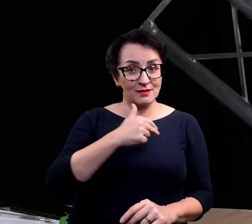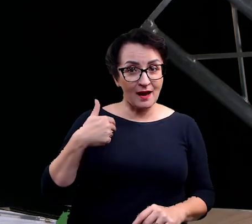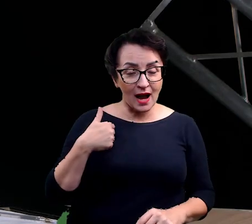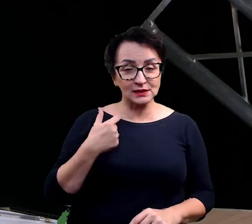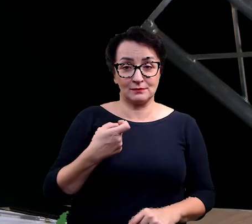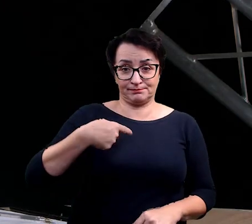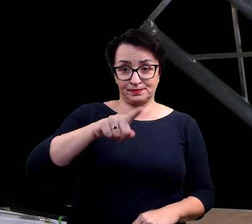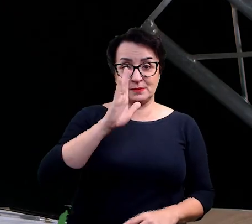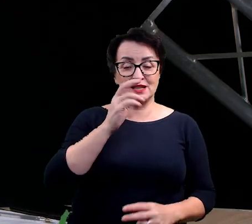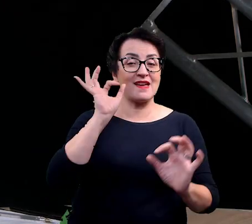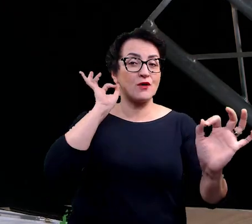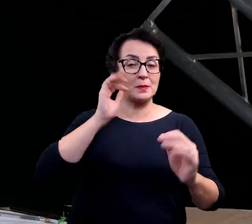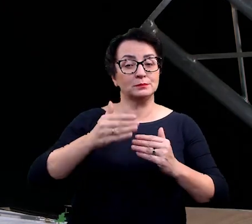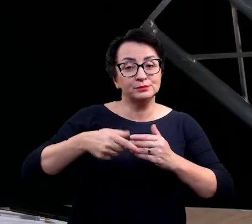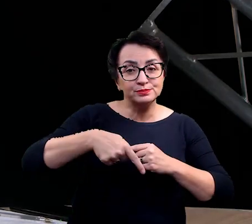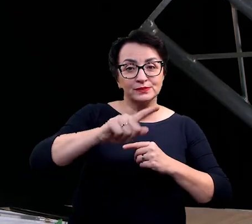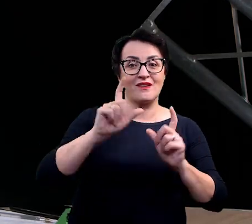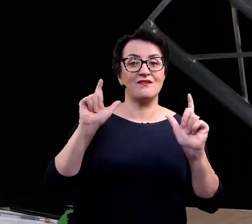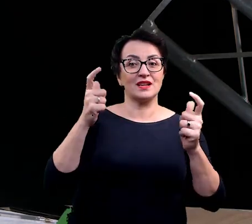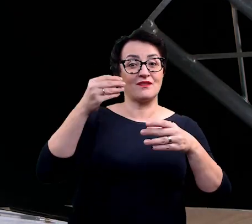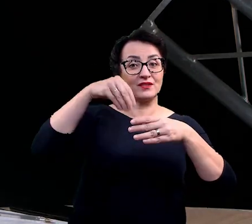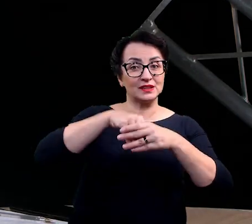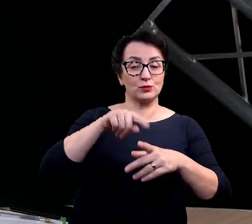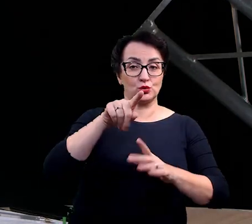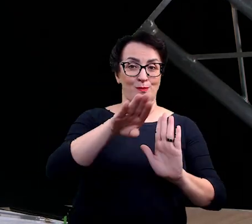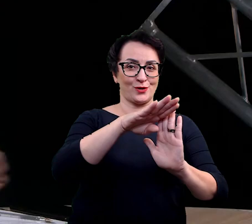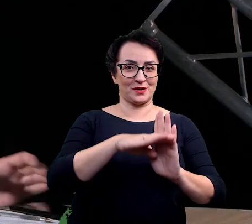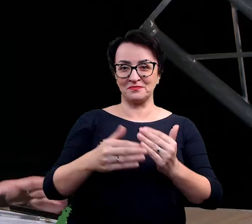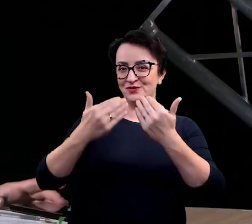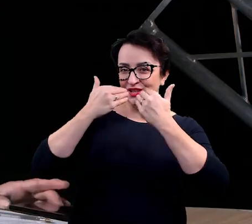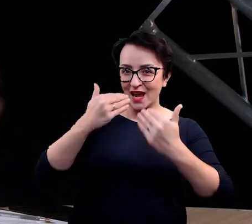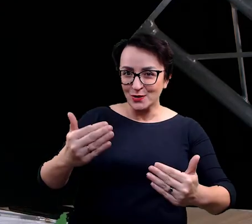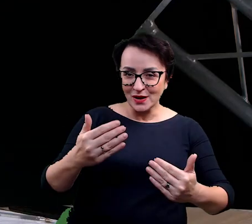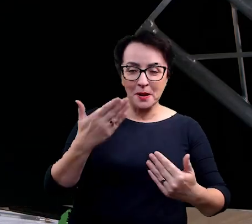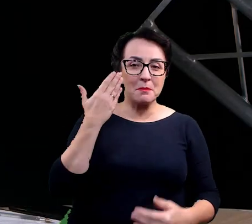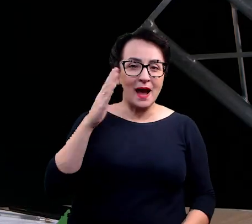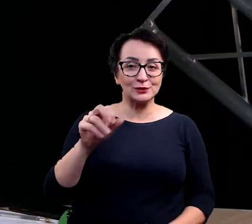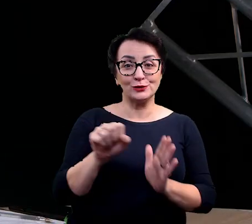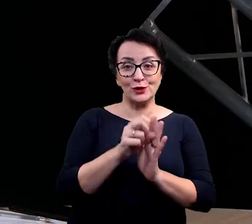o zbliżających się wydarzeniach w ramach tego programu. Dziękuję Wam bardzo i do zobaczenia wkrótce.